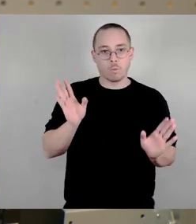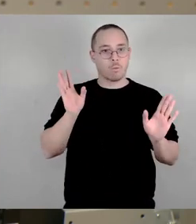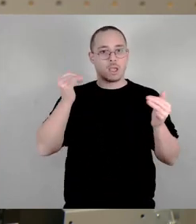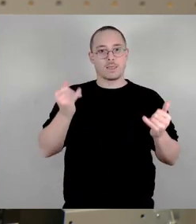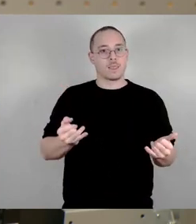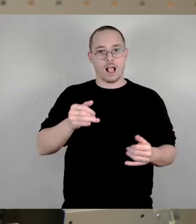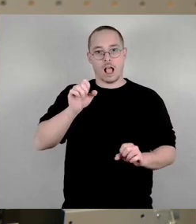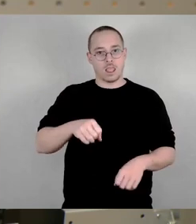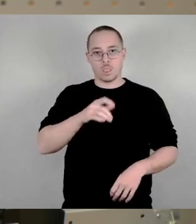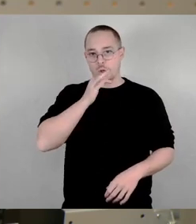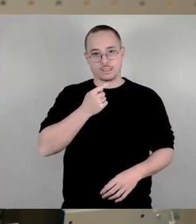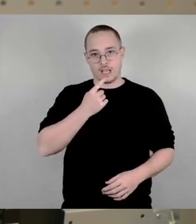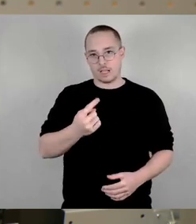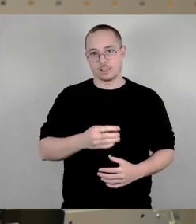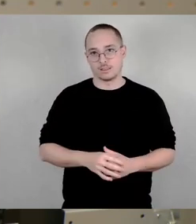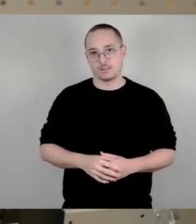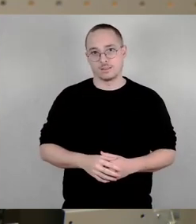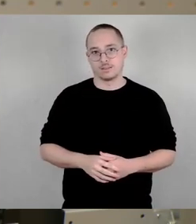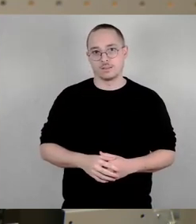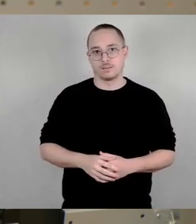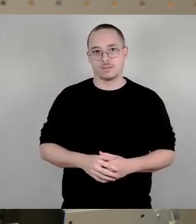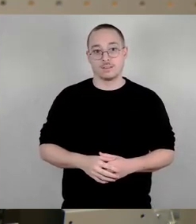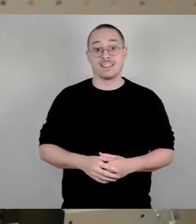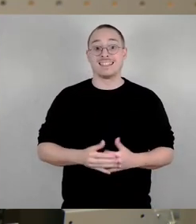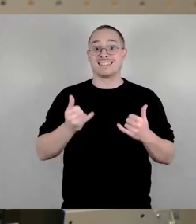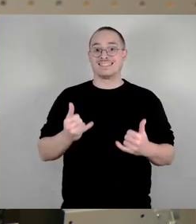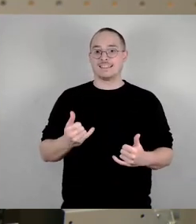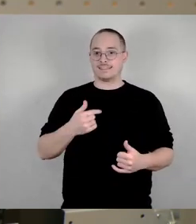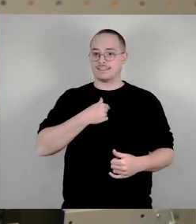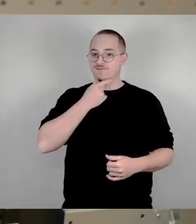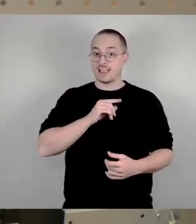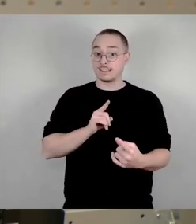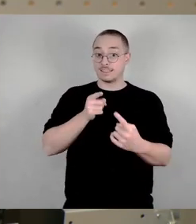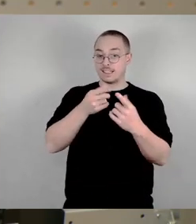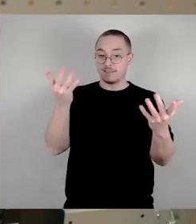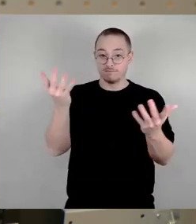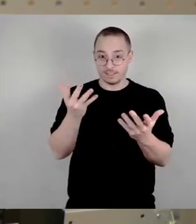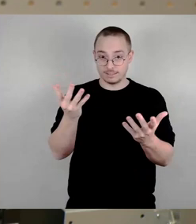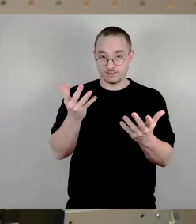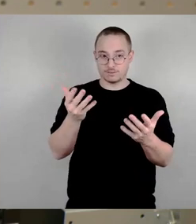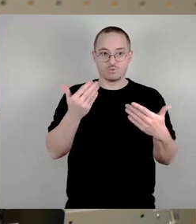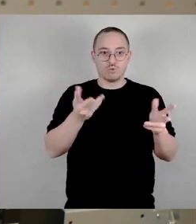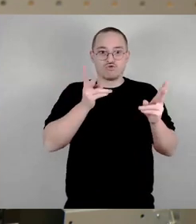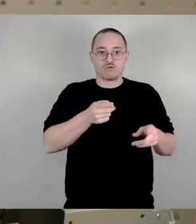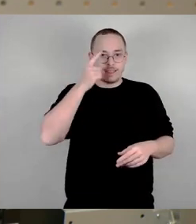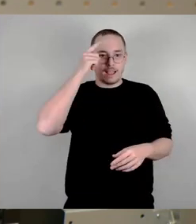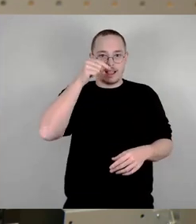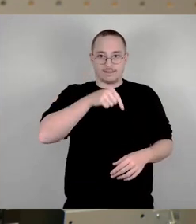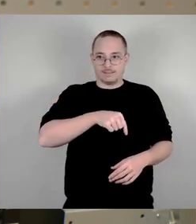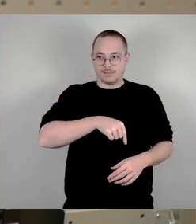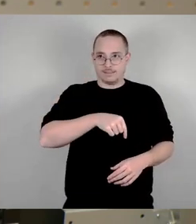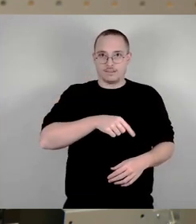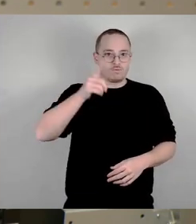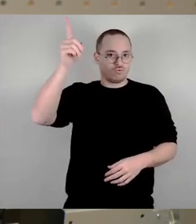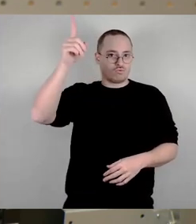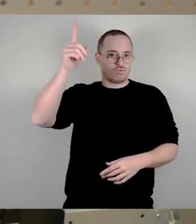Im Augenblick geht es darum, soll sich, will sich dieser Stadtrat tatsächlich zu diesem Instrument bekennen oder nicht. Und Martin Schulte-Wissermann hat es